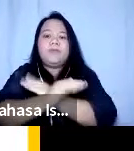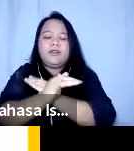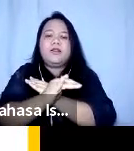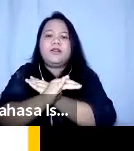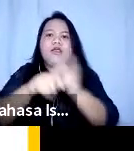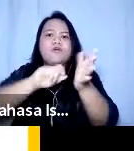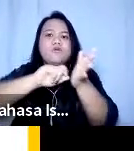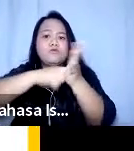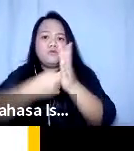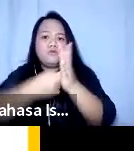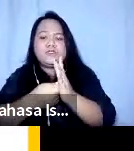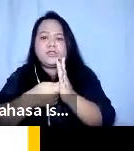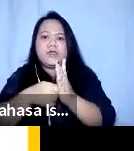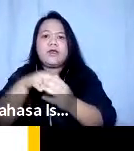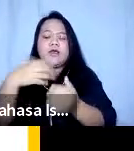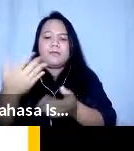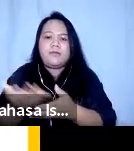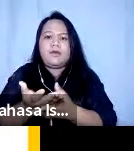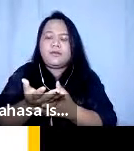kuncinya adalah